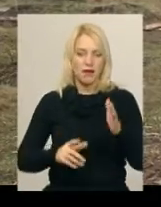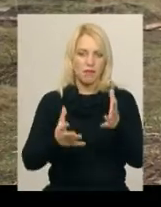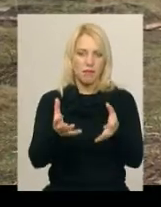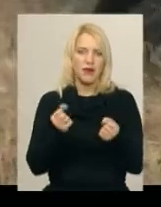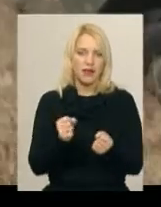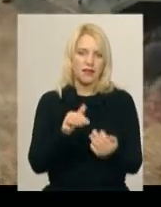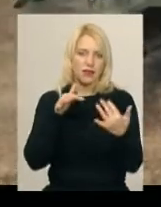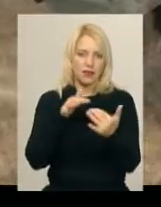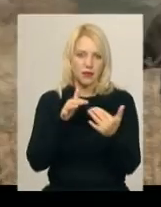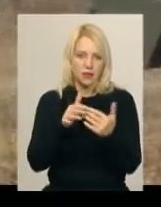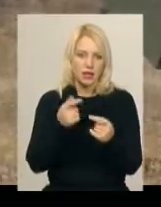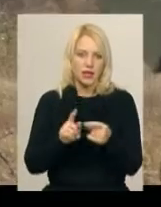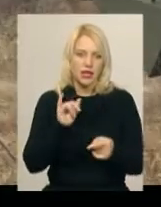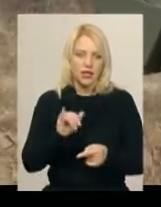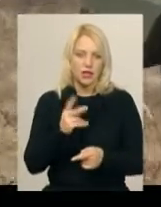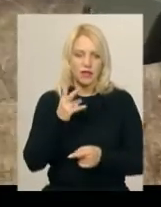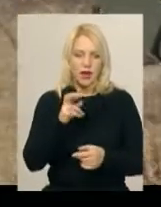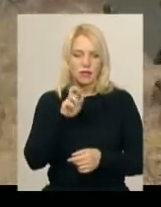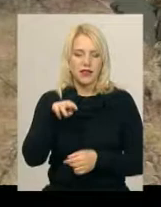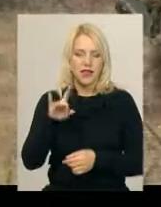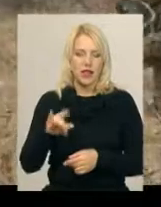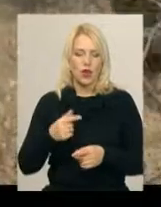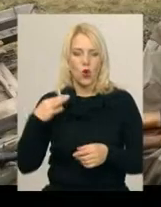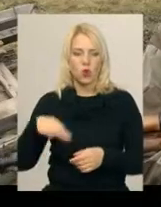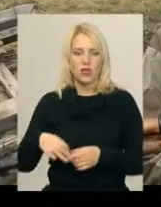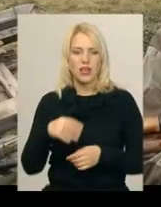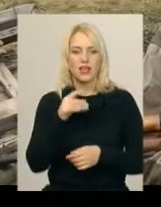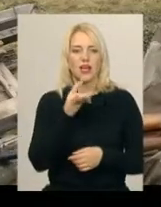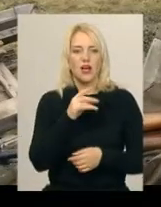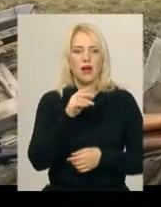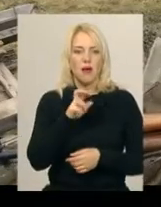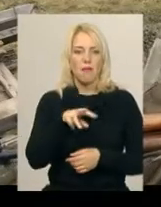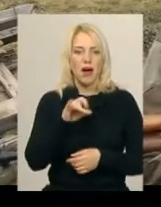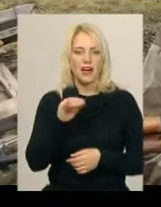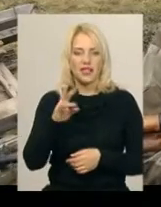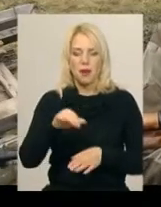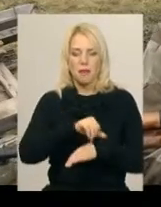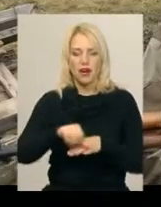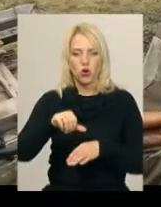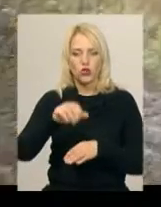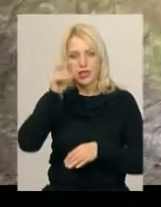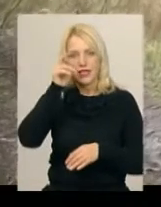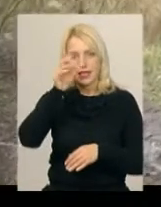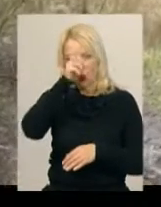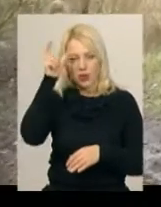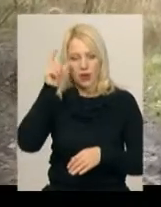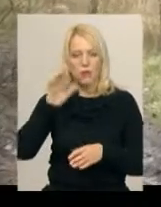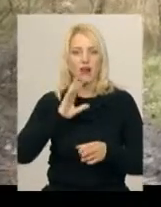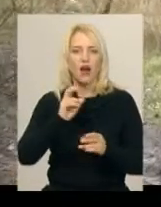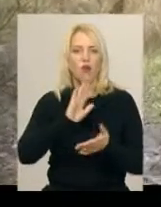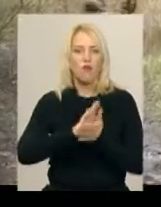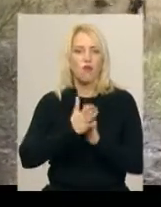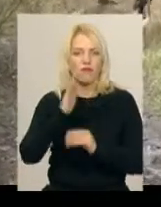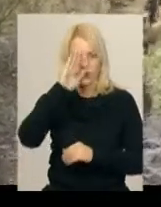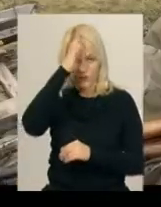прикордонникам надавали два БТРи. Курсант четвертого курсу Тарас Матвісів прикордонної національної академії виконував роль умовного противника,